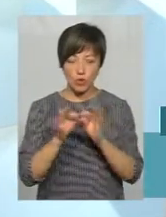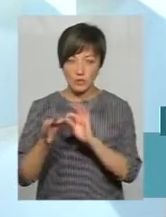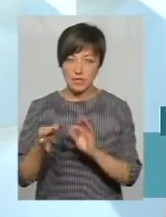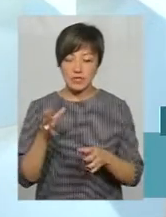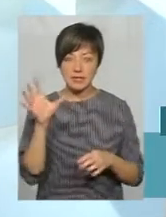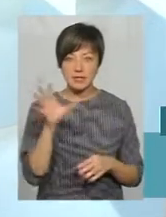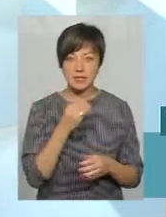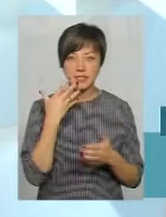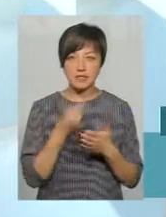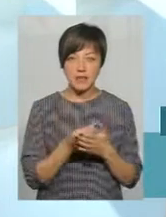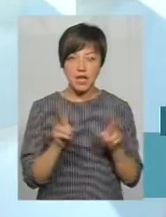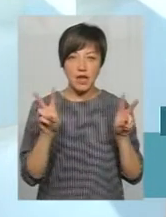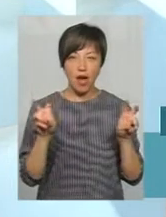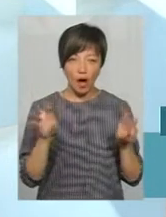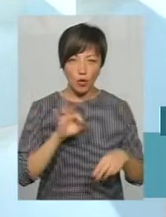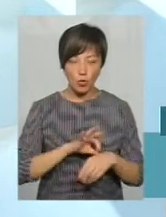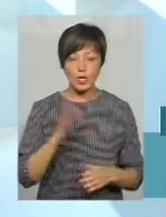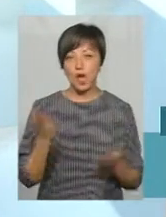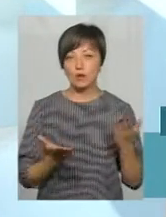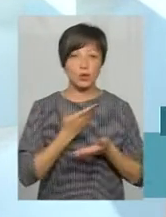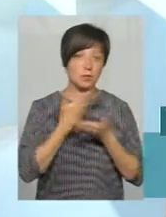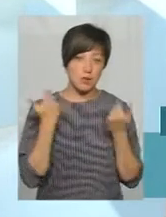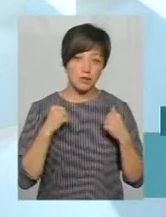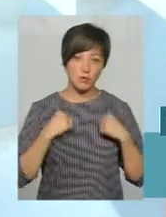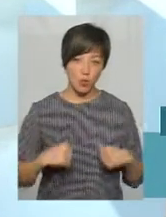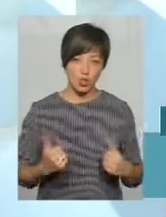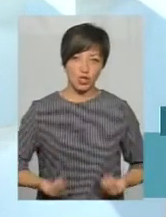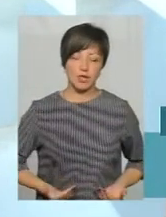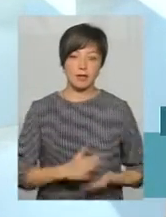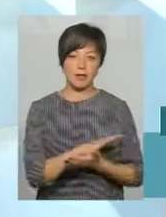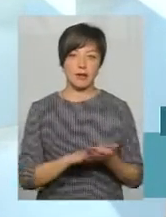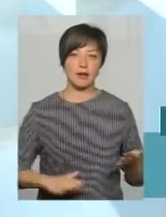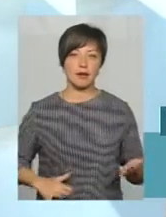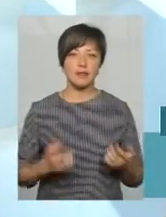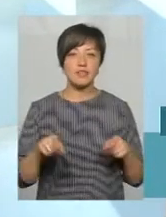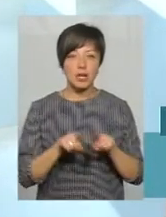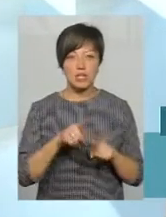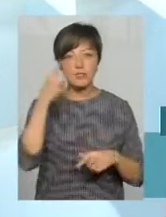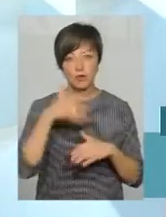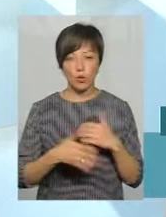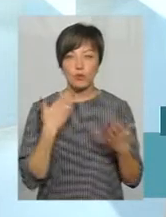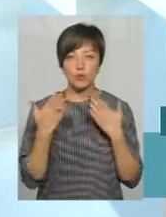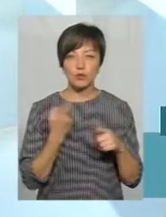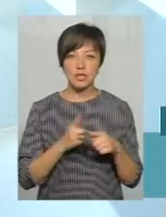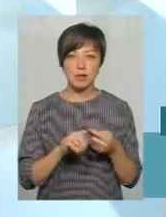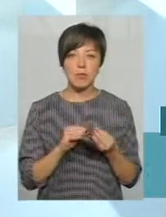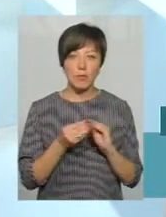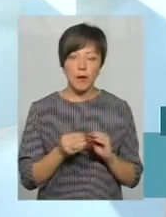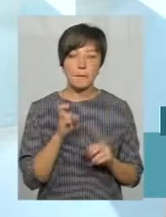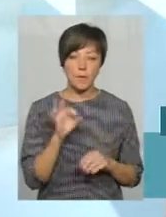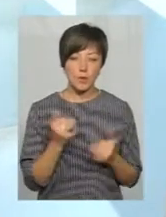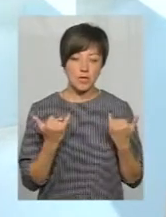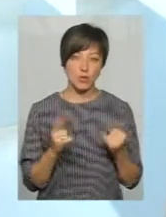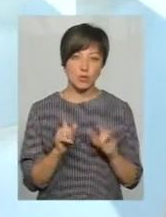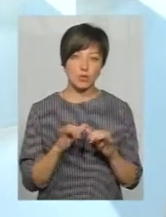діагноз. А якщо немає, то заспокоїтися і жити спокійним життям. Все ж таки, свідомо підійти до цієї проблеми, тому що вона